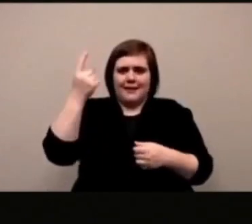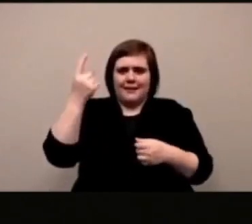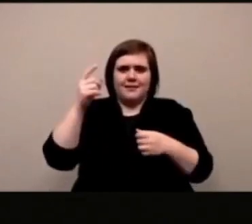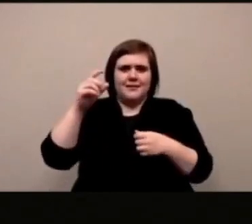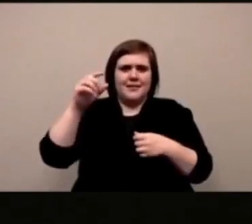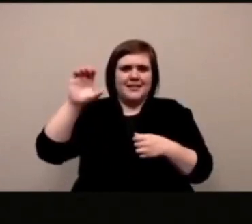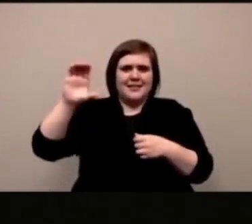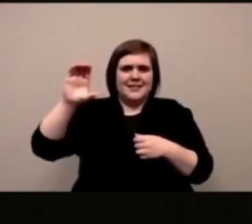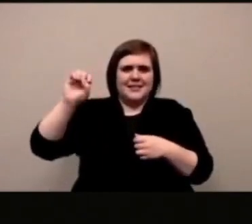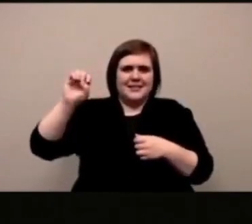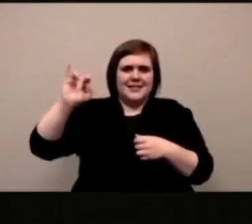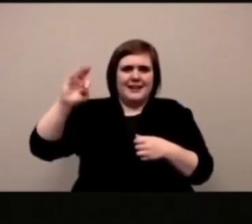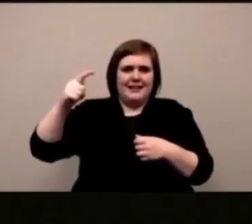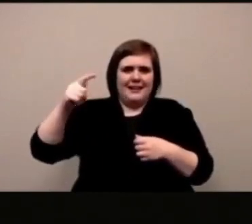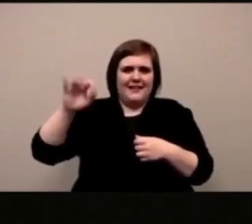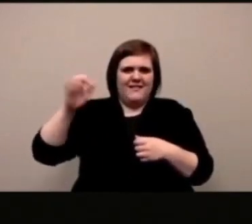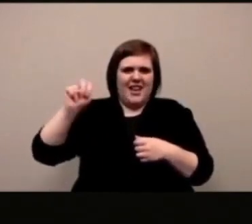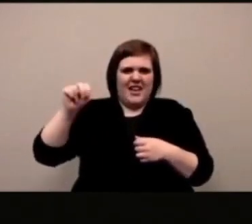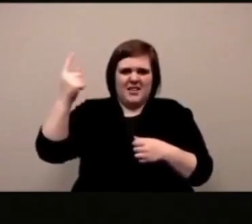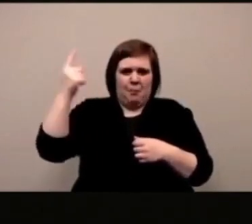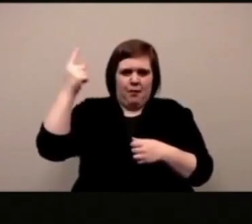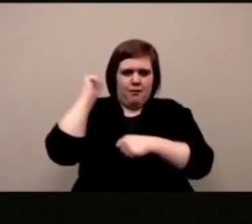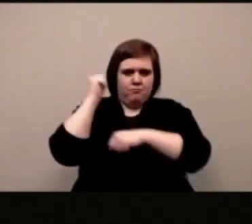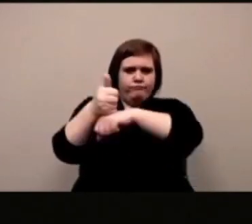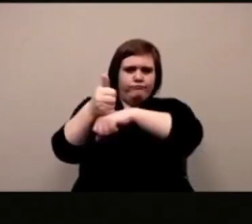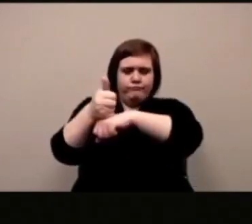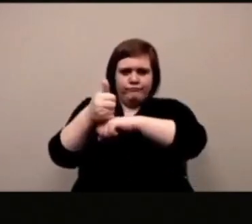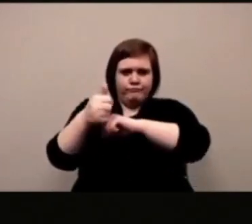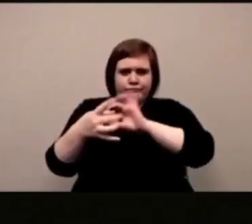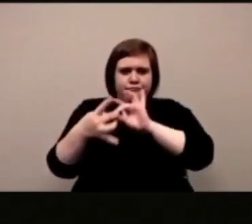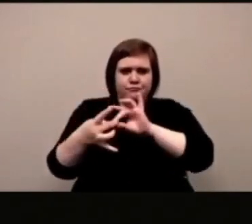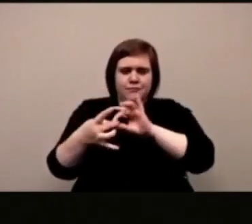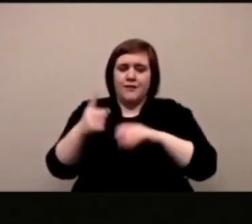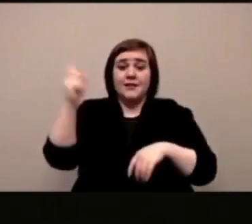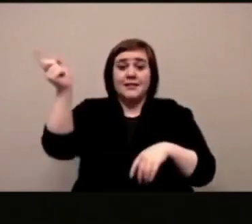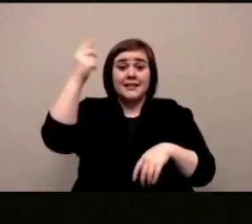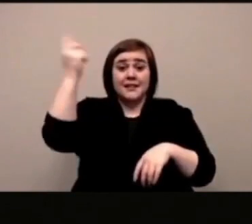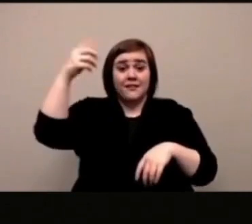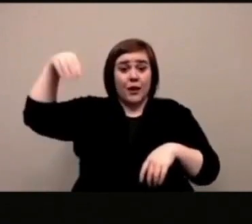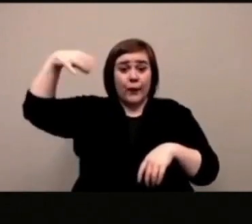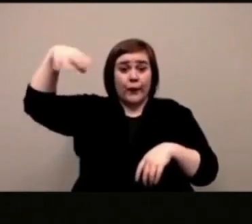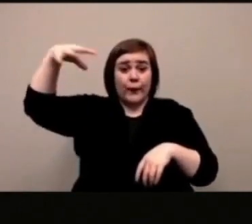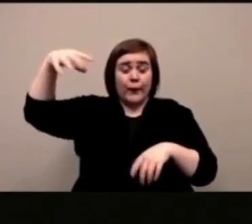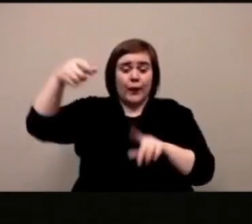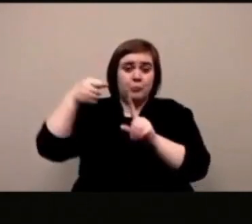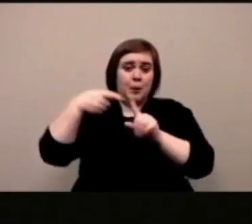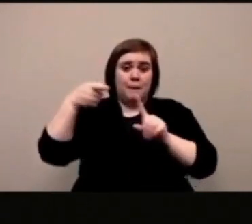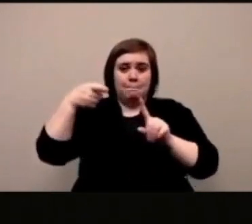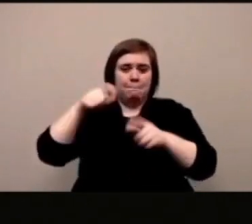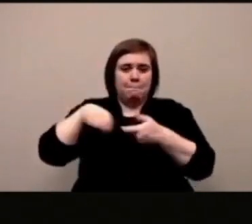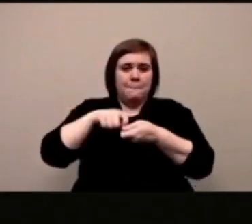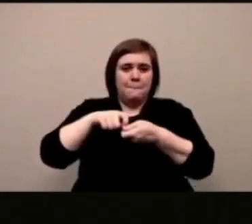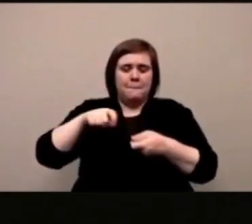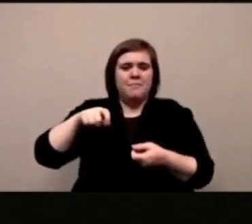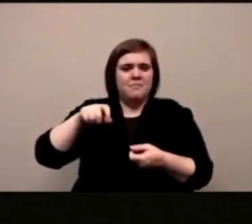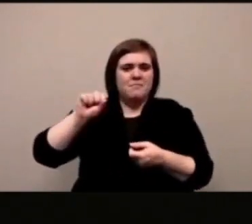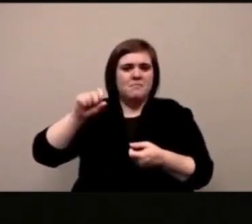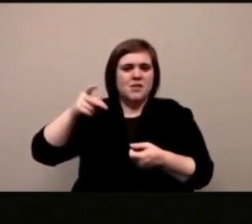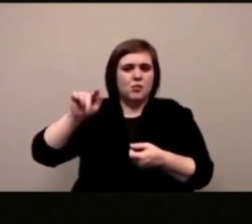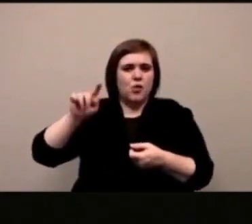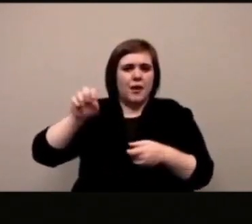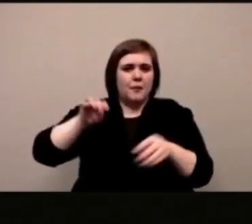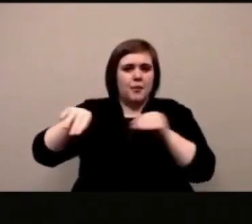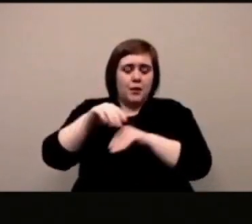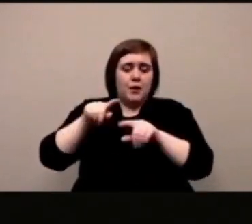fuoco dalla bocca per esempio mi piace mi piace un sacco mi piace anche